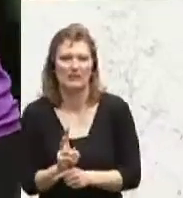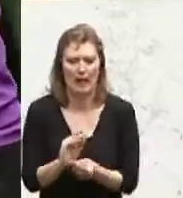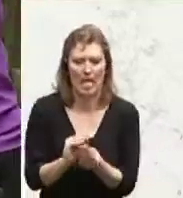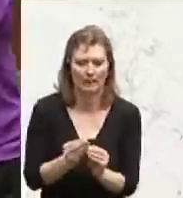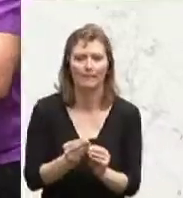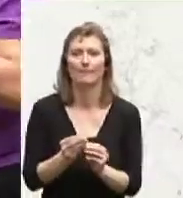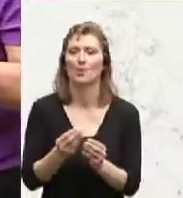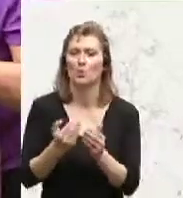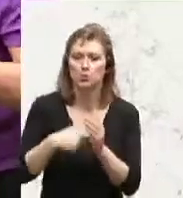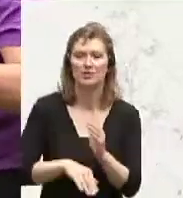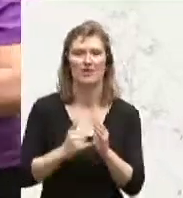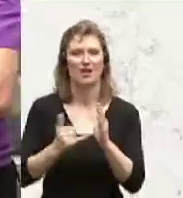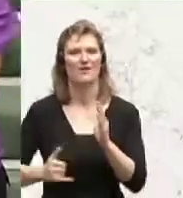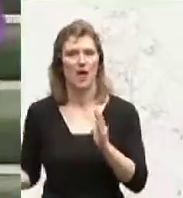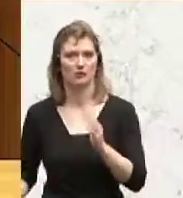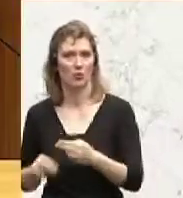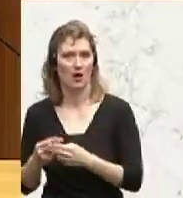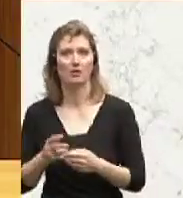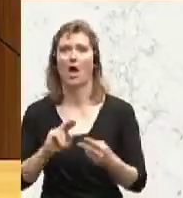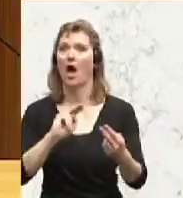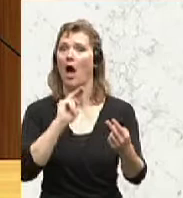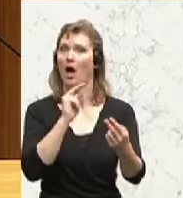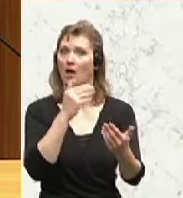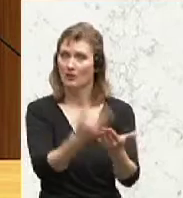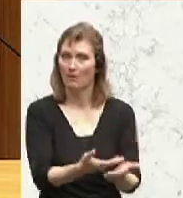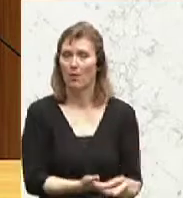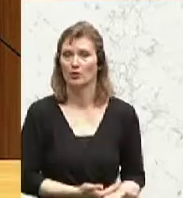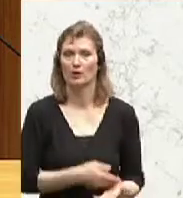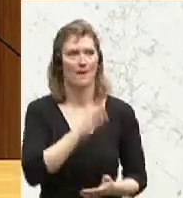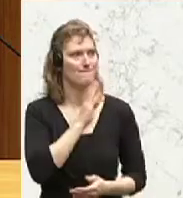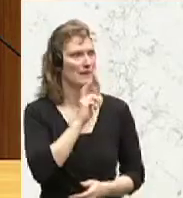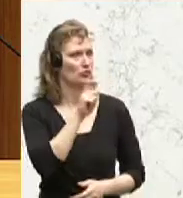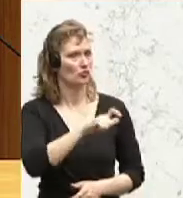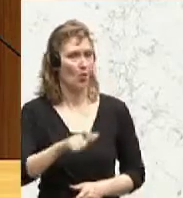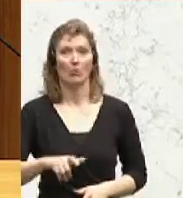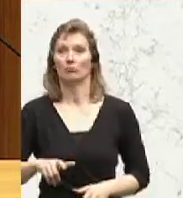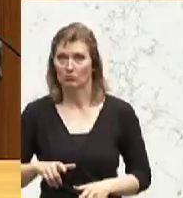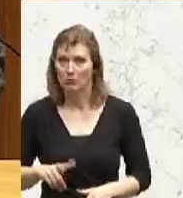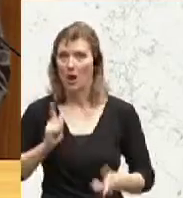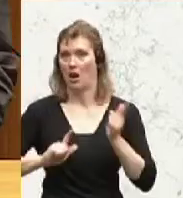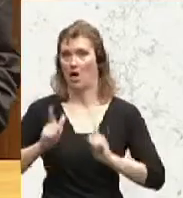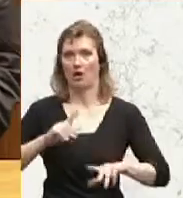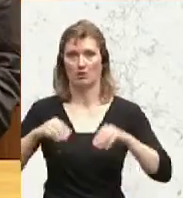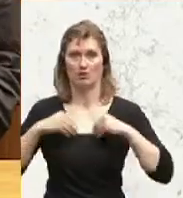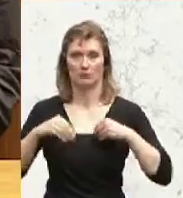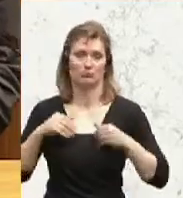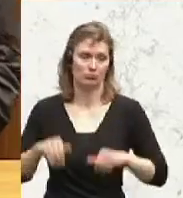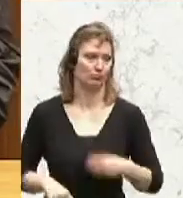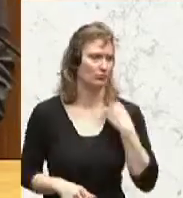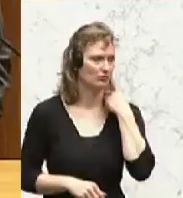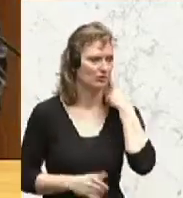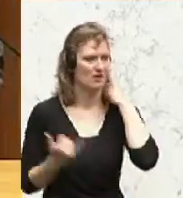Inflationsrate angeboten und unsere Pensionistinnen und Pensionisten müssen darunter leiden. Wir haben auch in den letzten Jahren